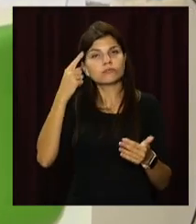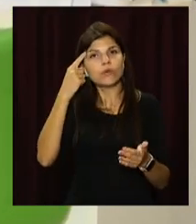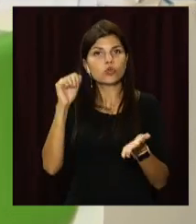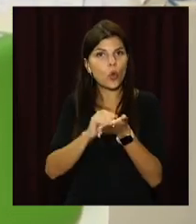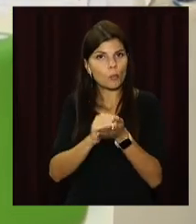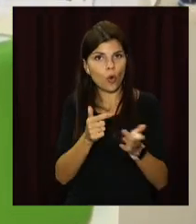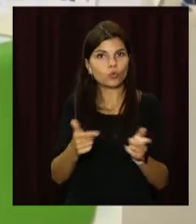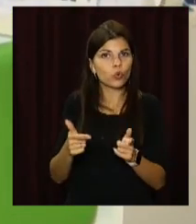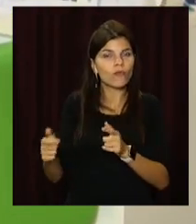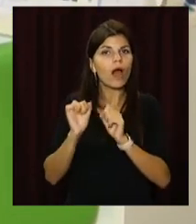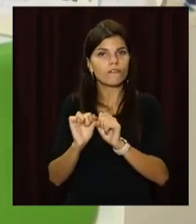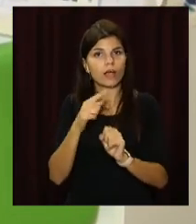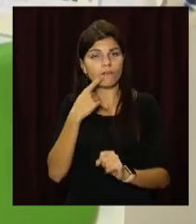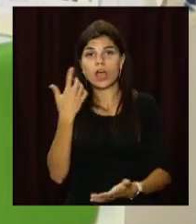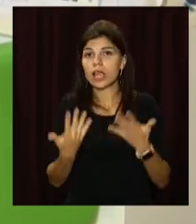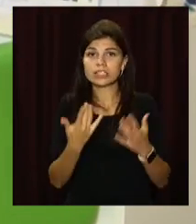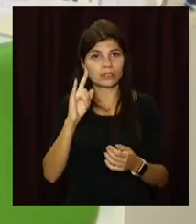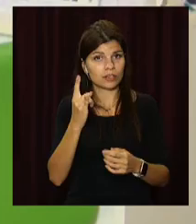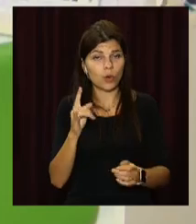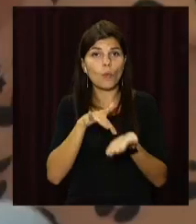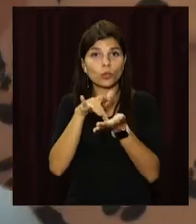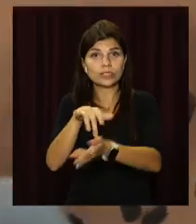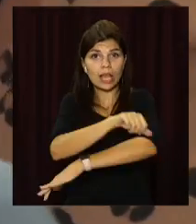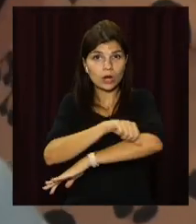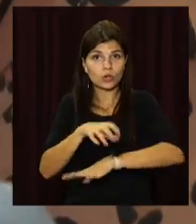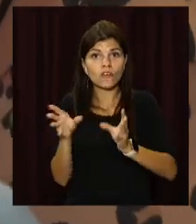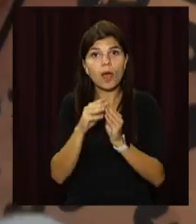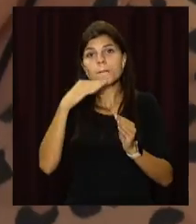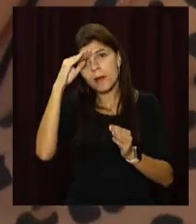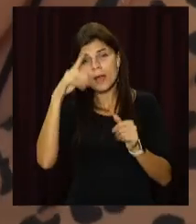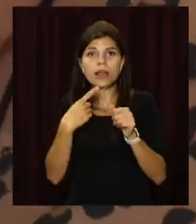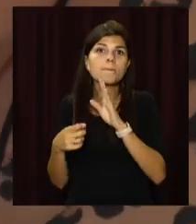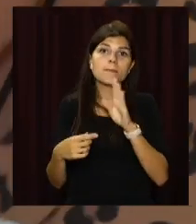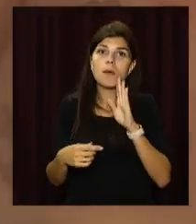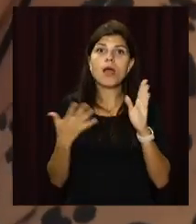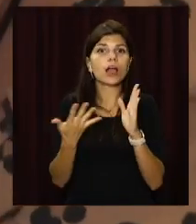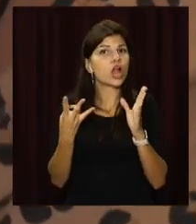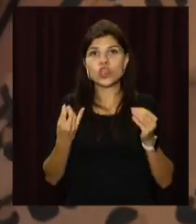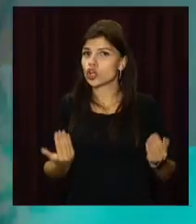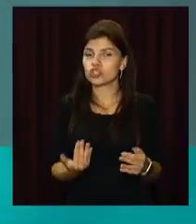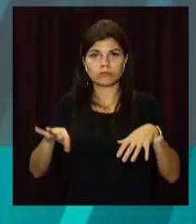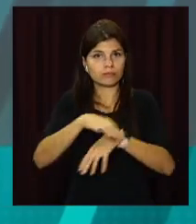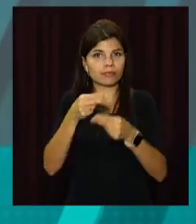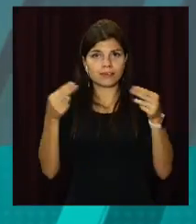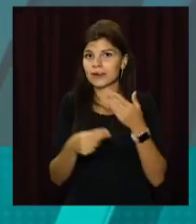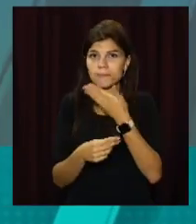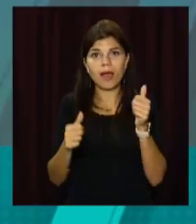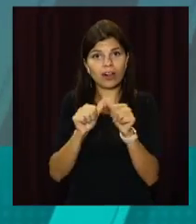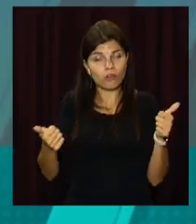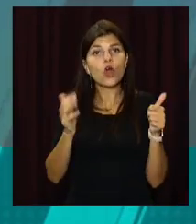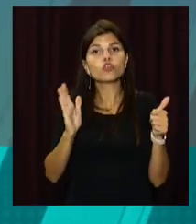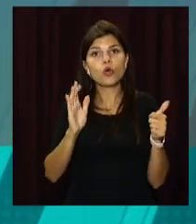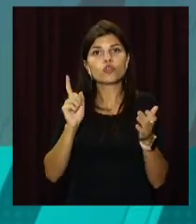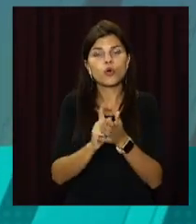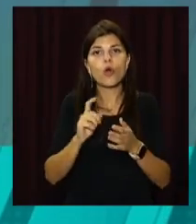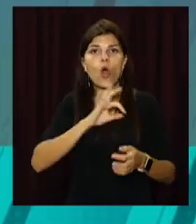документи, кажуть адвокати. Якщо малечі подорожують за кордон з батьком або матір'ю, які не живуть у шлюбі, то в'їзд можливий лише